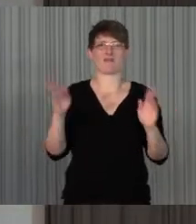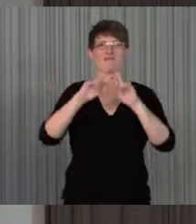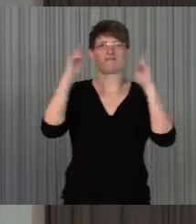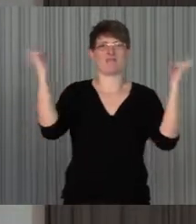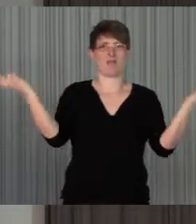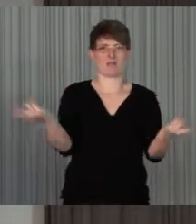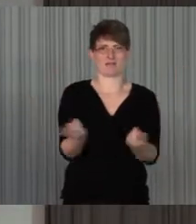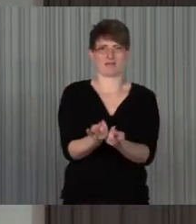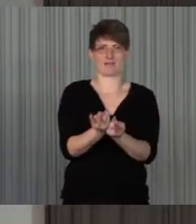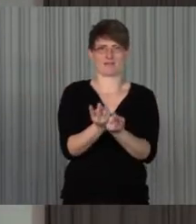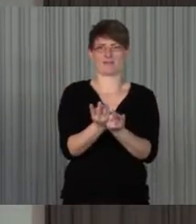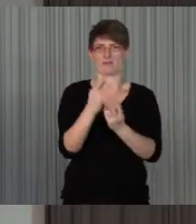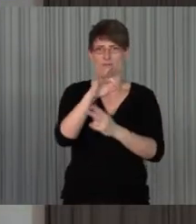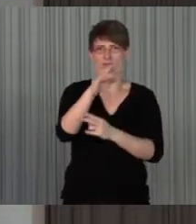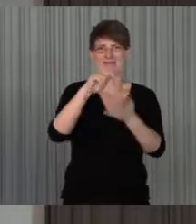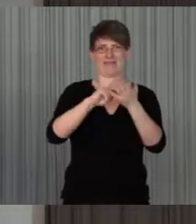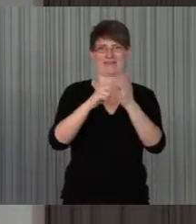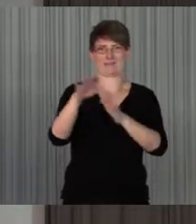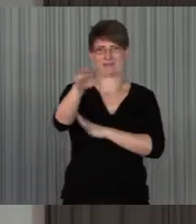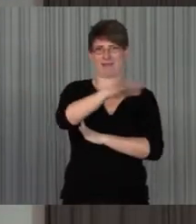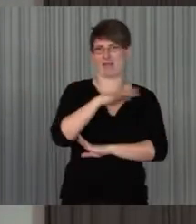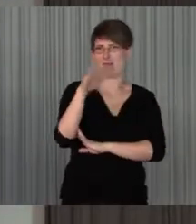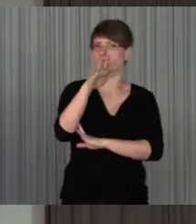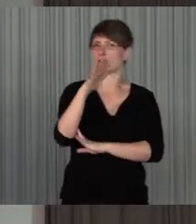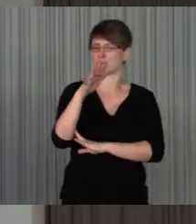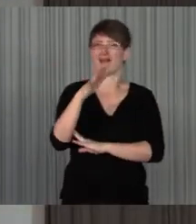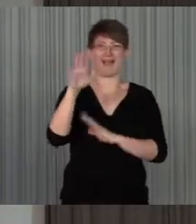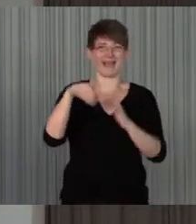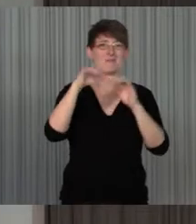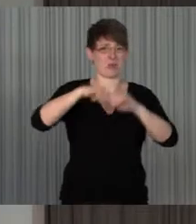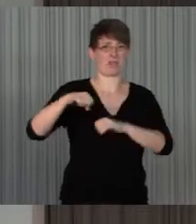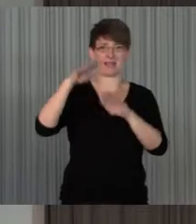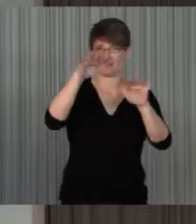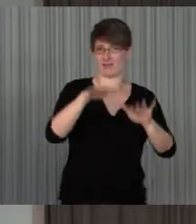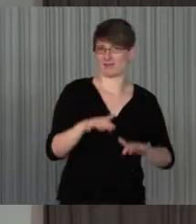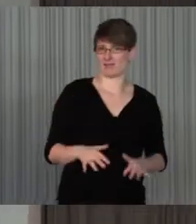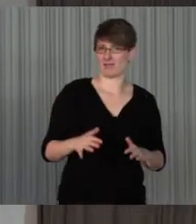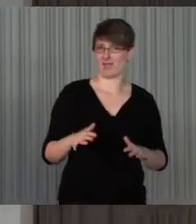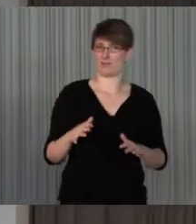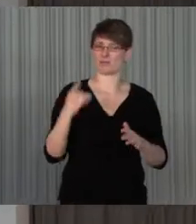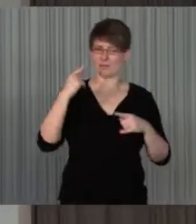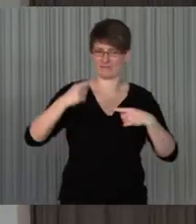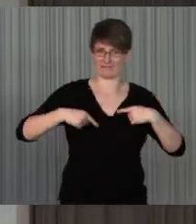gegeben und entwickeln sich eben und die meisten die Zeit dauern weiter. Sie müssen aber